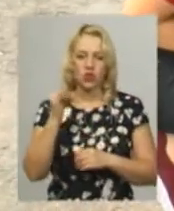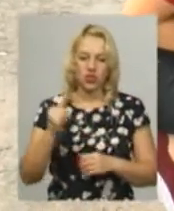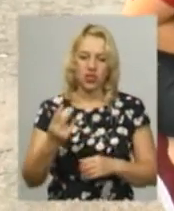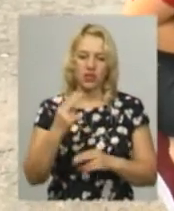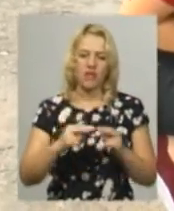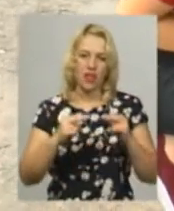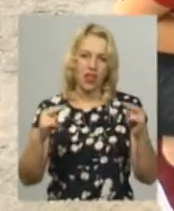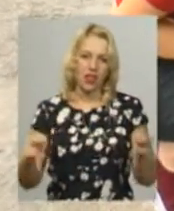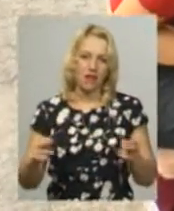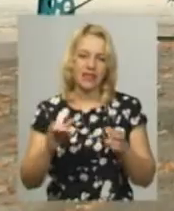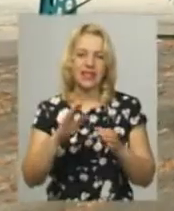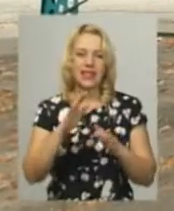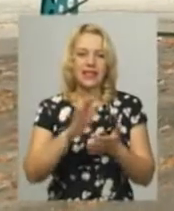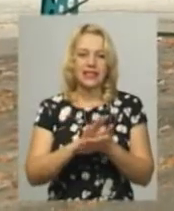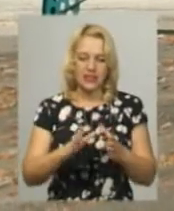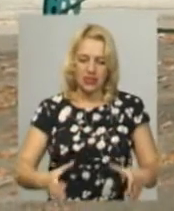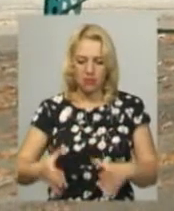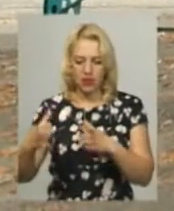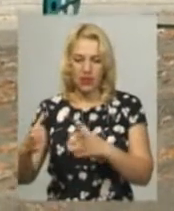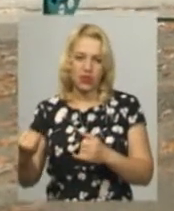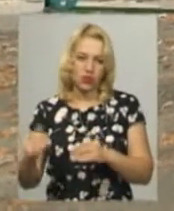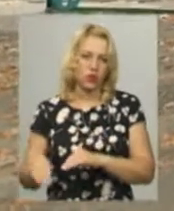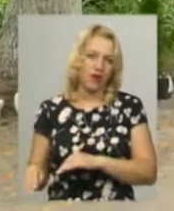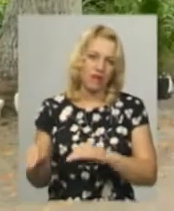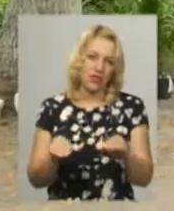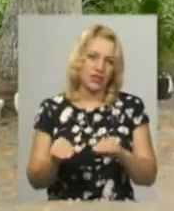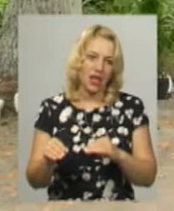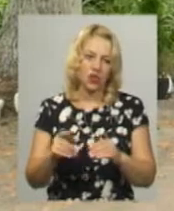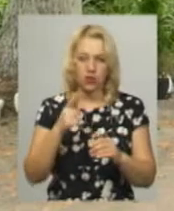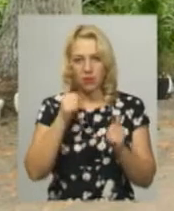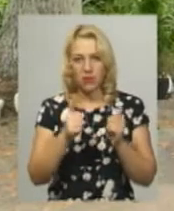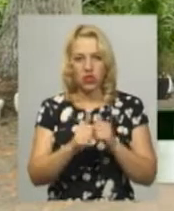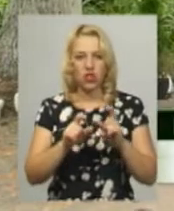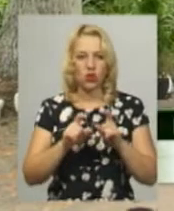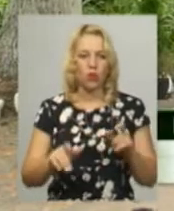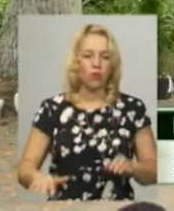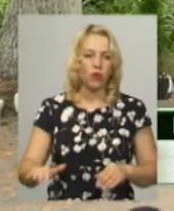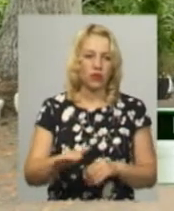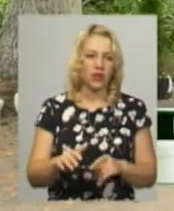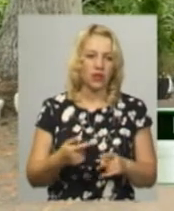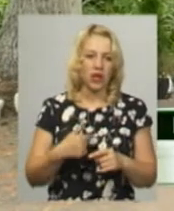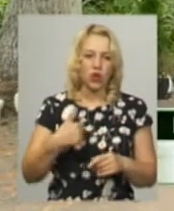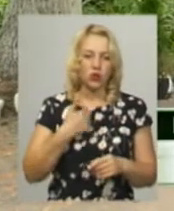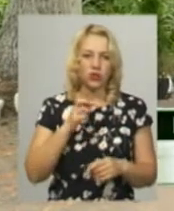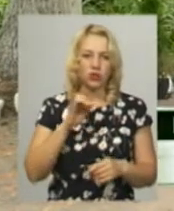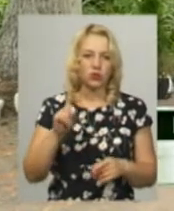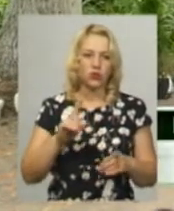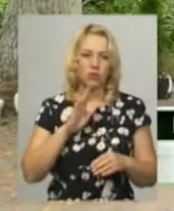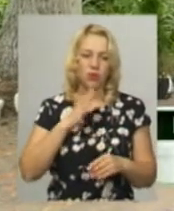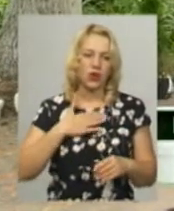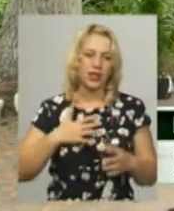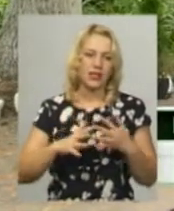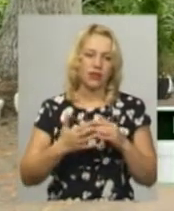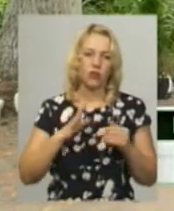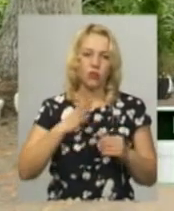Сьогодні дівчата разом із друзями висаджують рослини на шкільному подвір'ї. Я хотіла, щоб моє село було гарне,